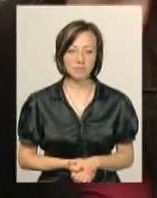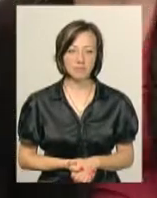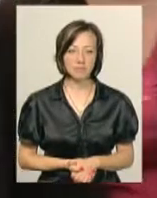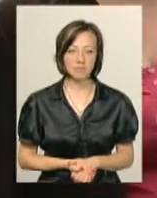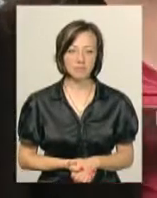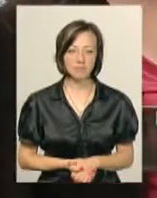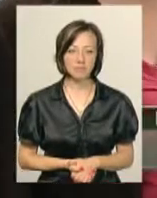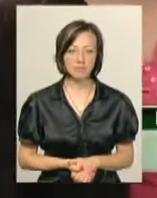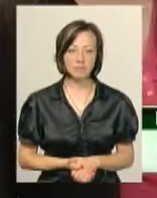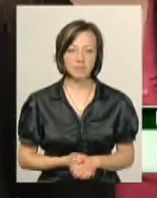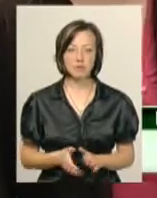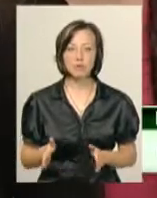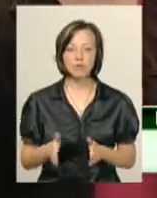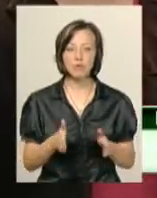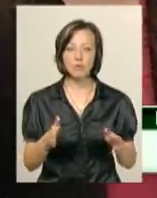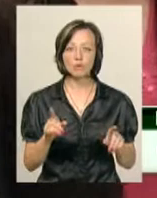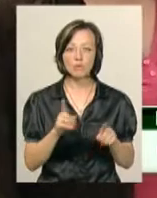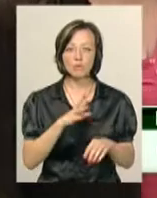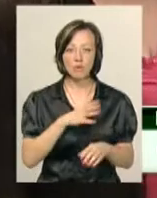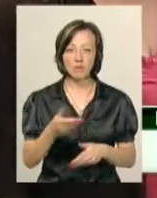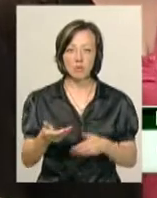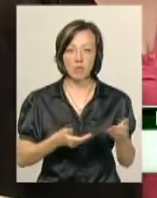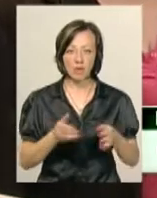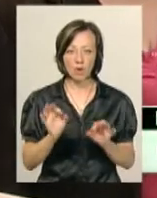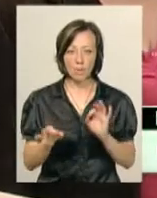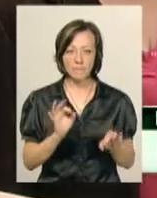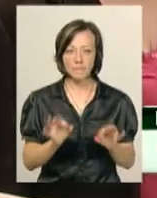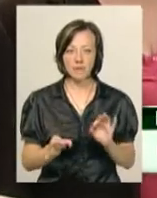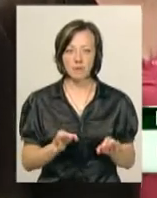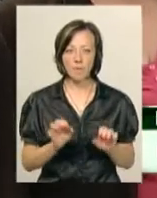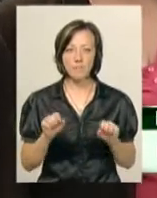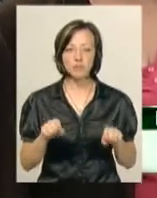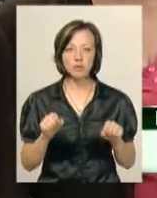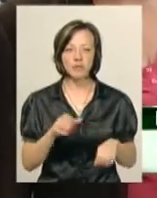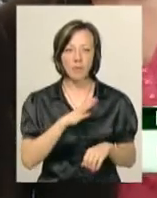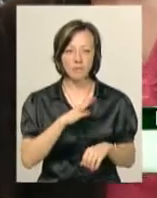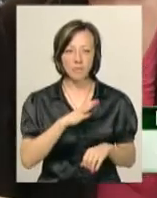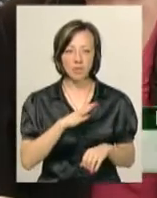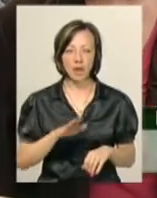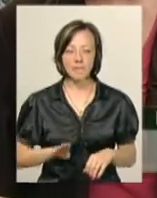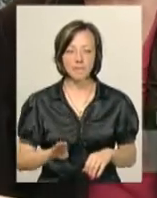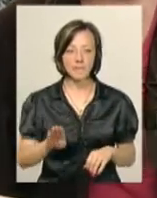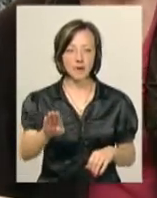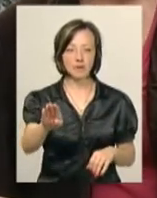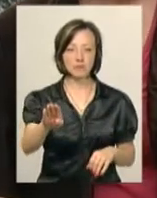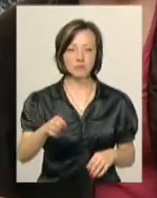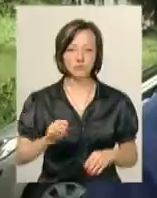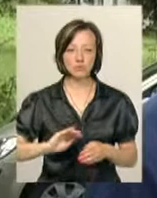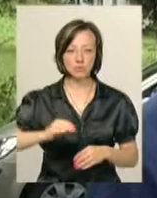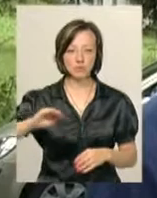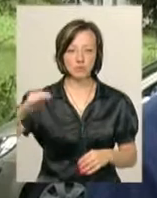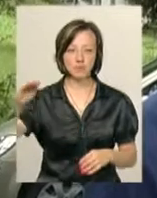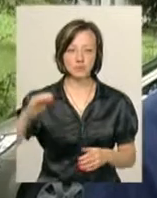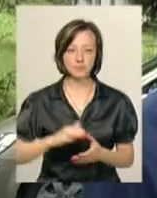Дороги, щоб до порога дойти. Возможність була пантуси, дороги, сходи.